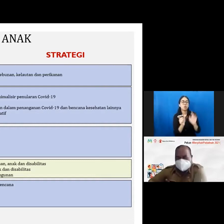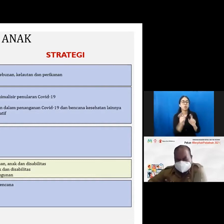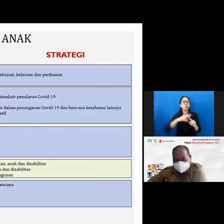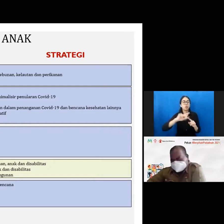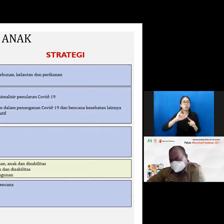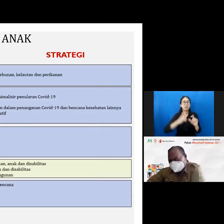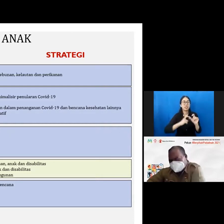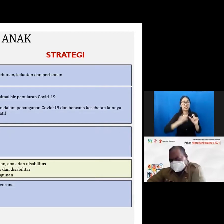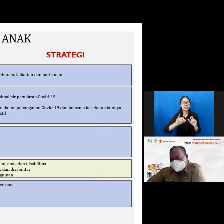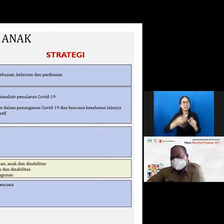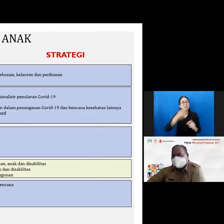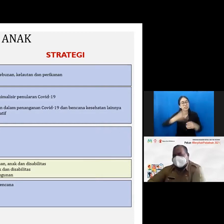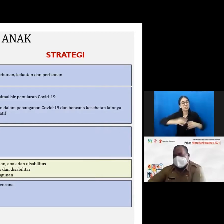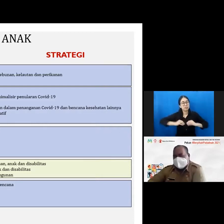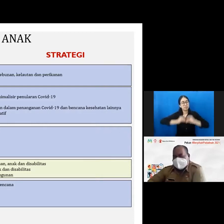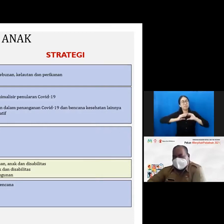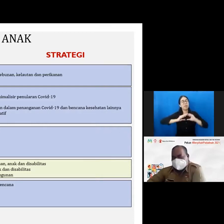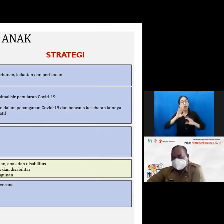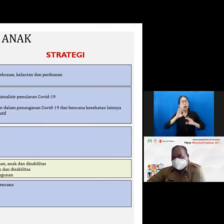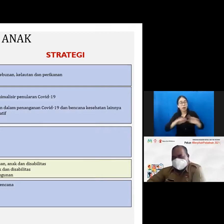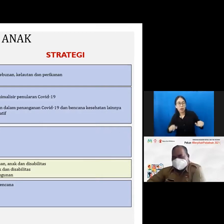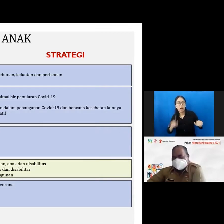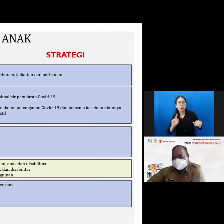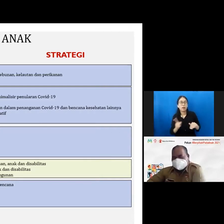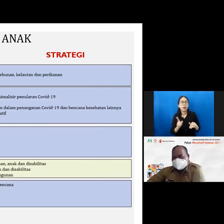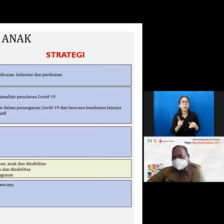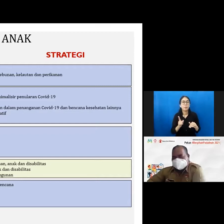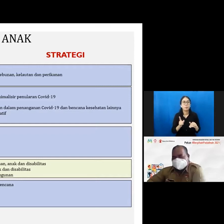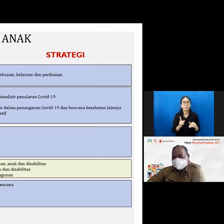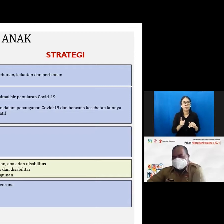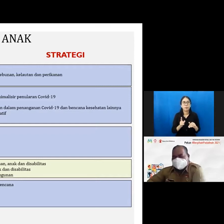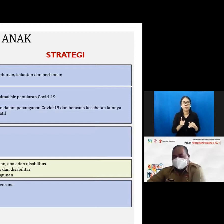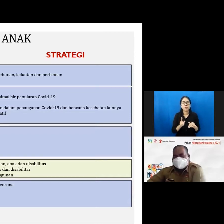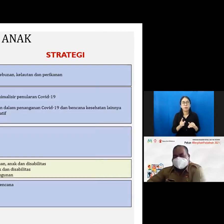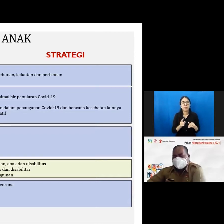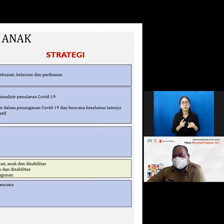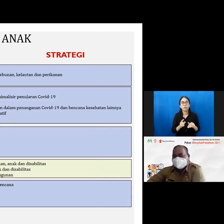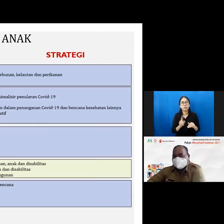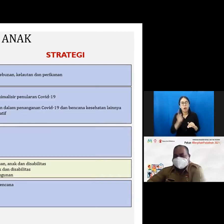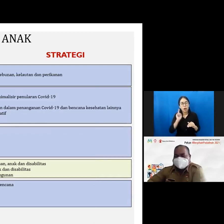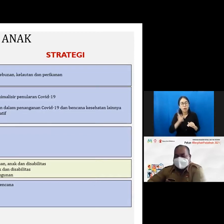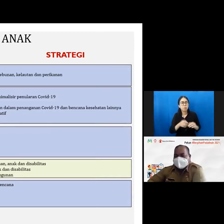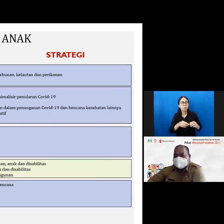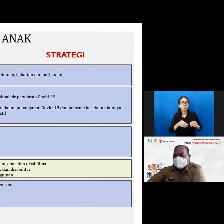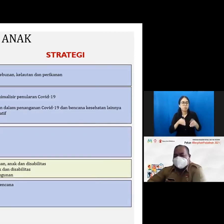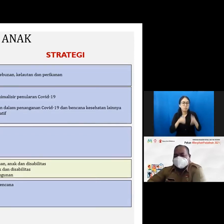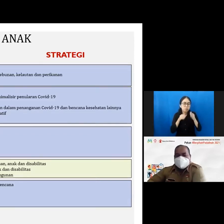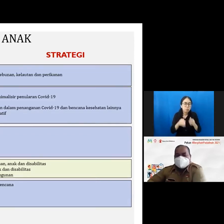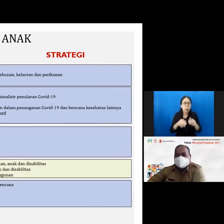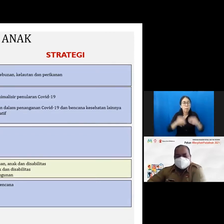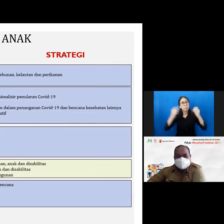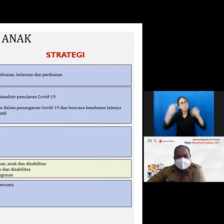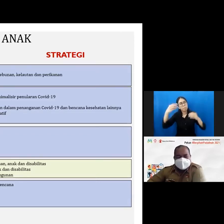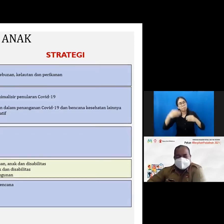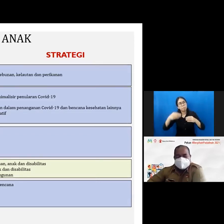juga bahwa di dalam dokumen RPGMD ada juga sasaran di bidang pendidikan yang berkaitan dengan pemenuhan